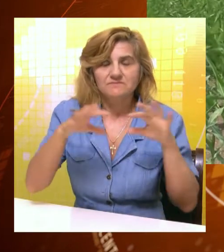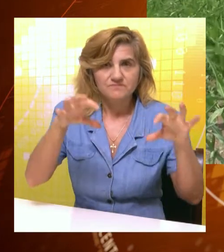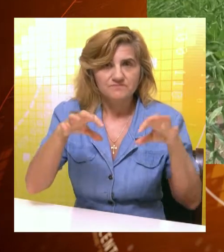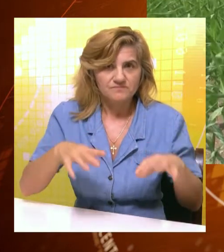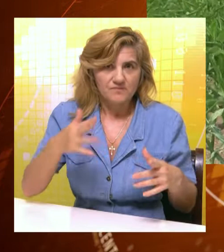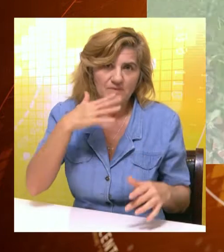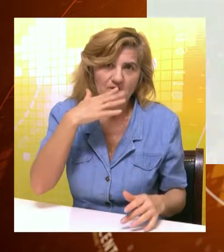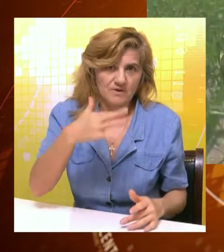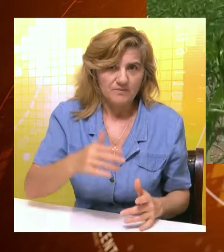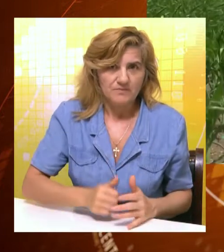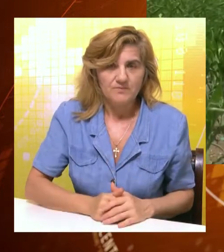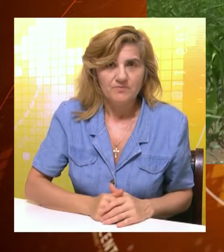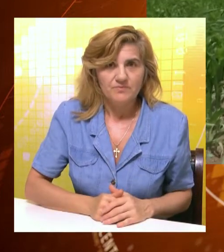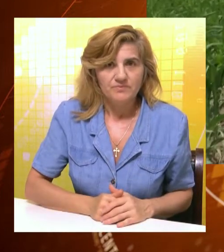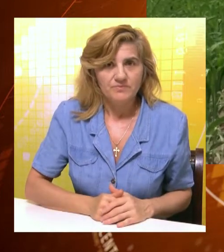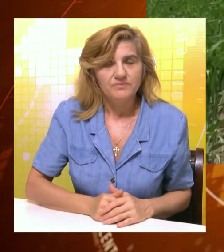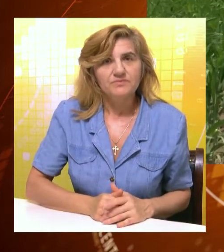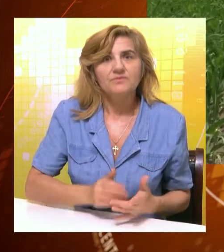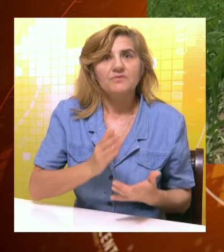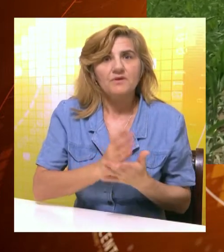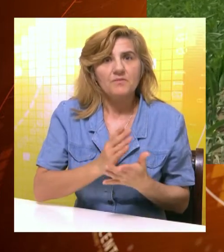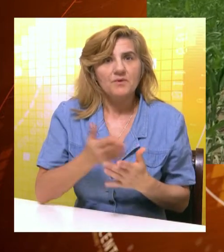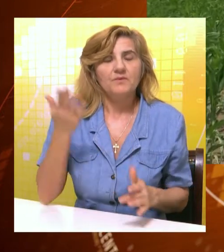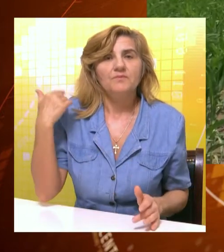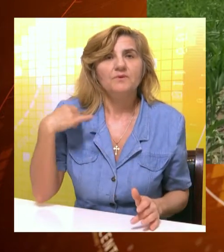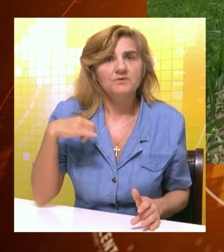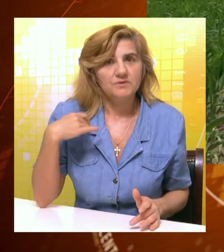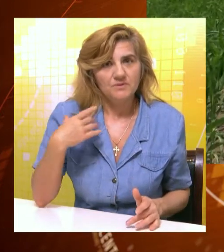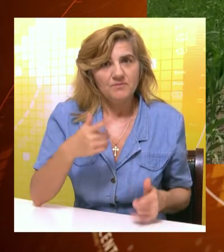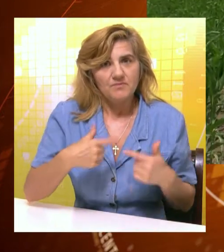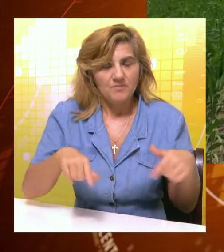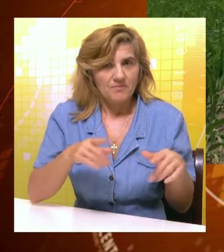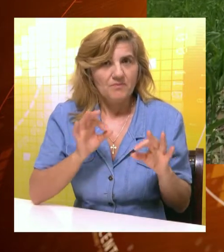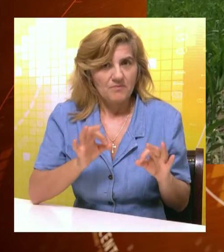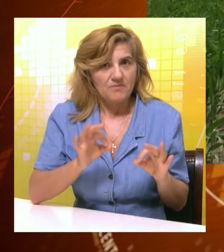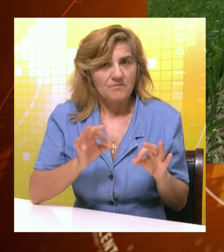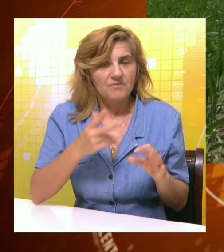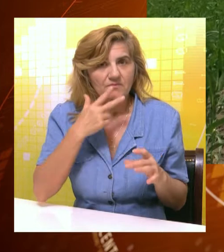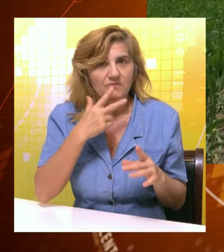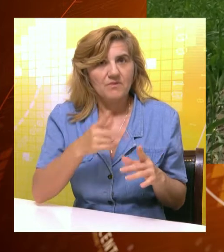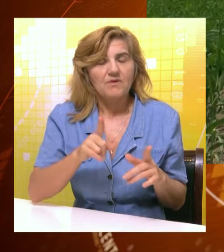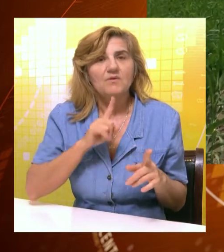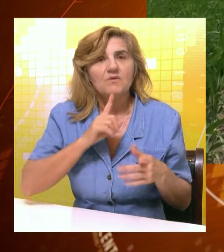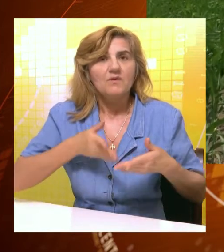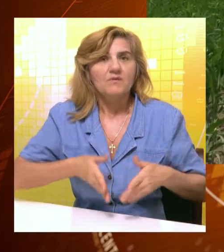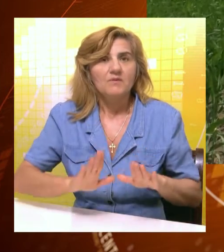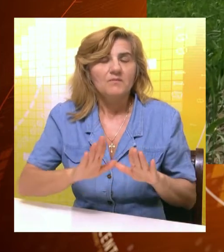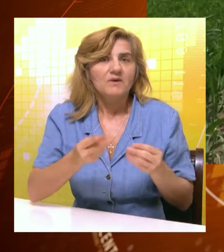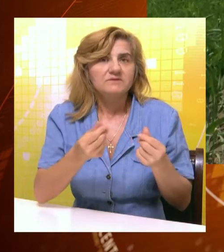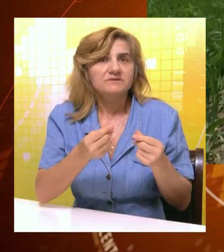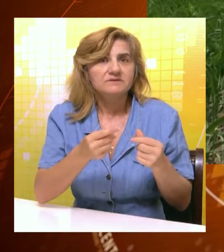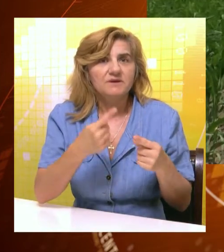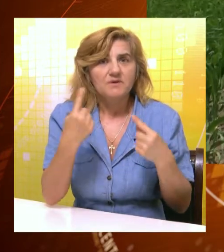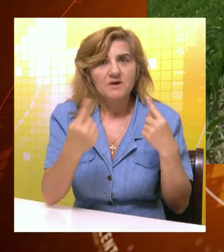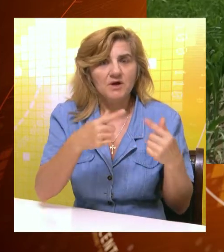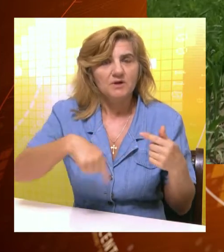uopštine pričamo. Čak možemo reći da je prošle i pretprošle godine pšenice bio drastično bolje, imali smo prinose koje su bili rekordni